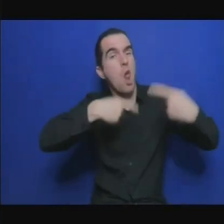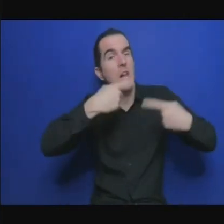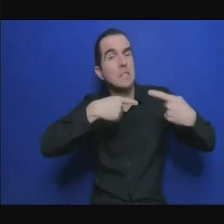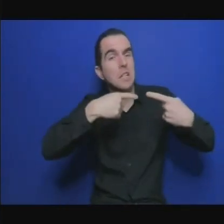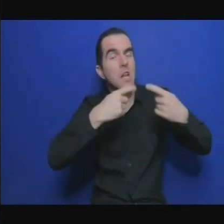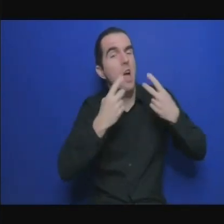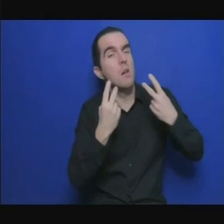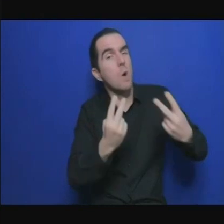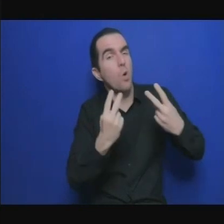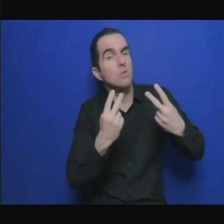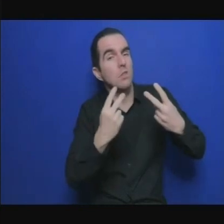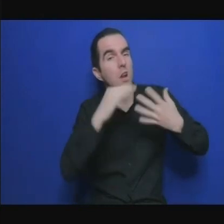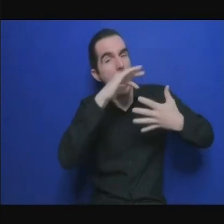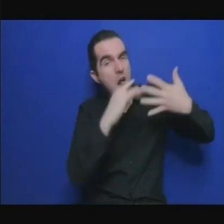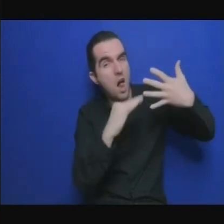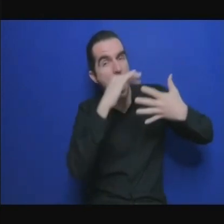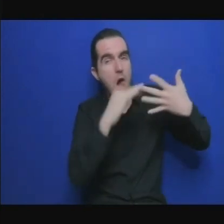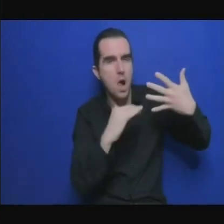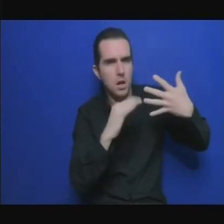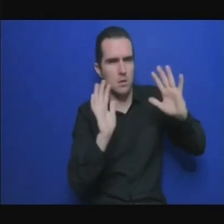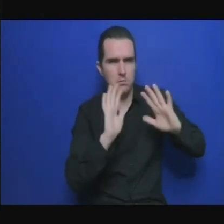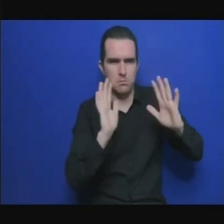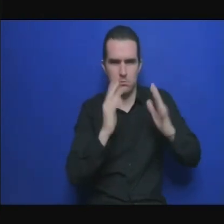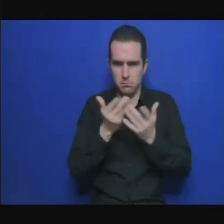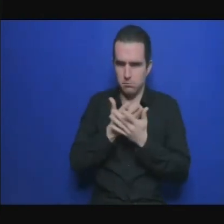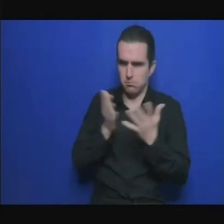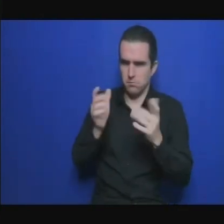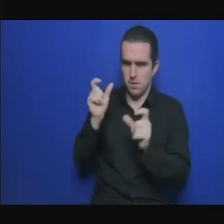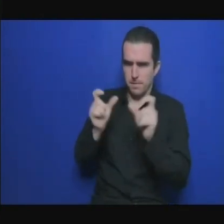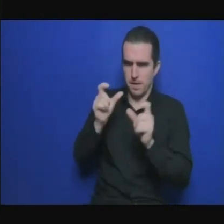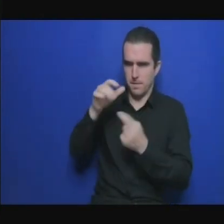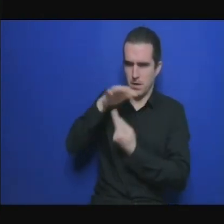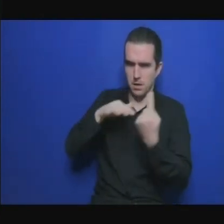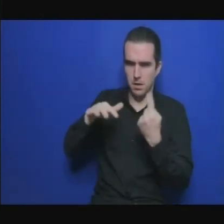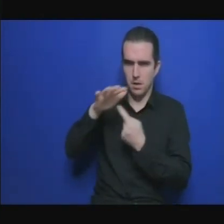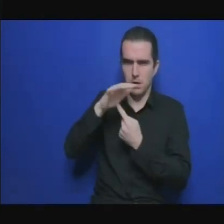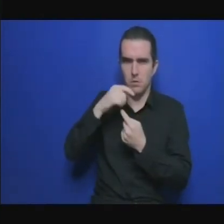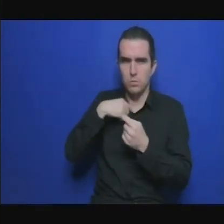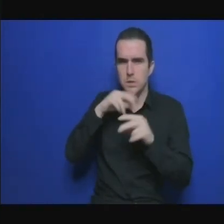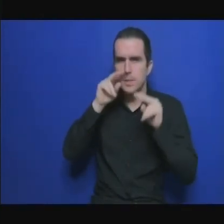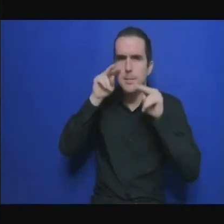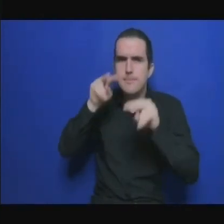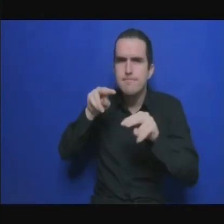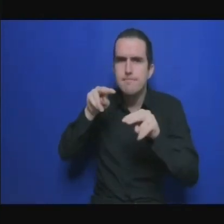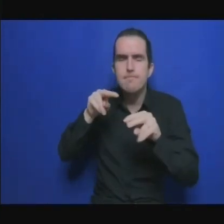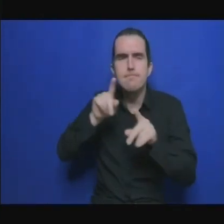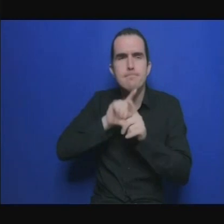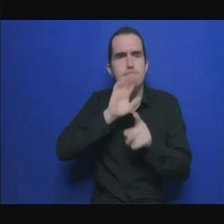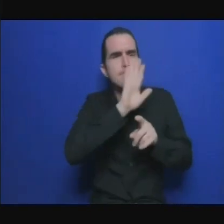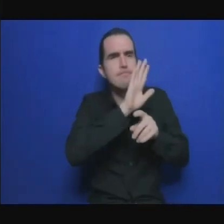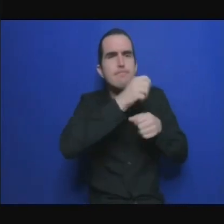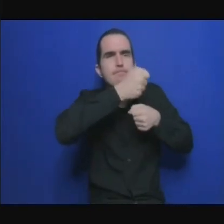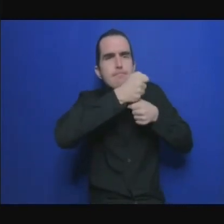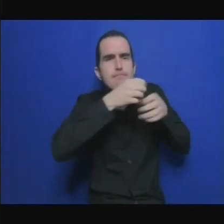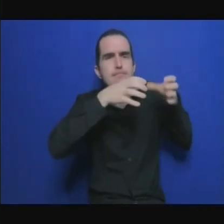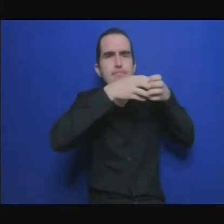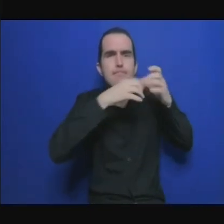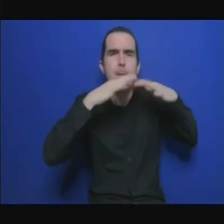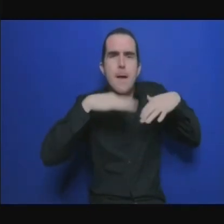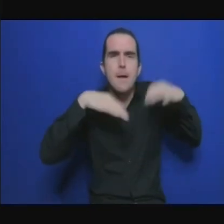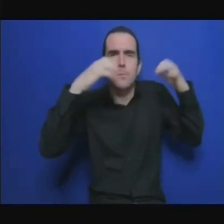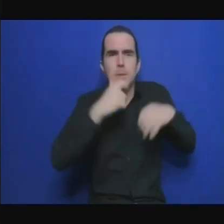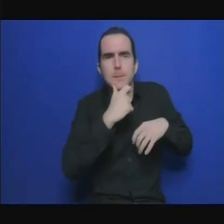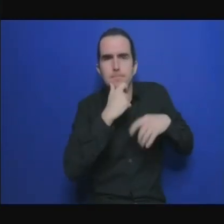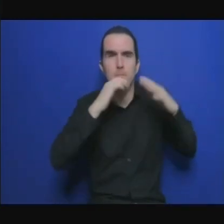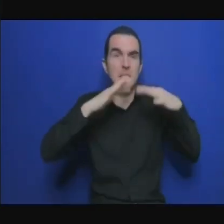si l'on passe du niveau du ministère du gouvernement et qu'on descende ensuite au niveau